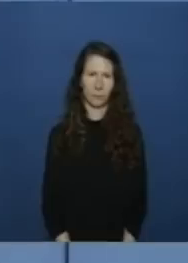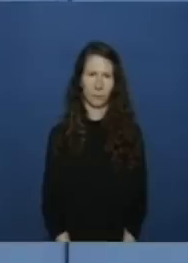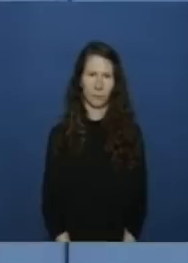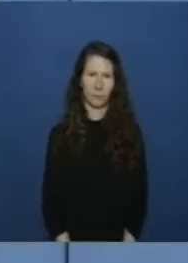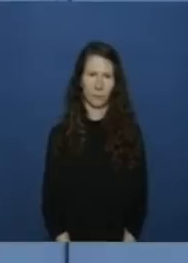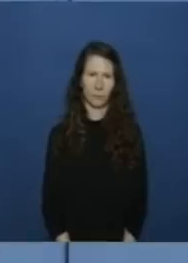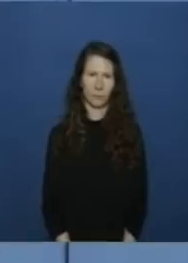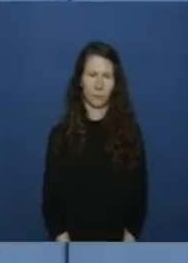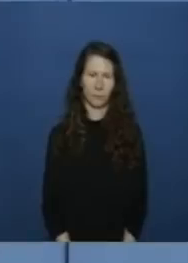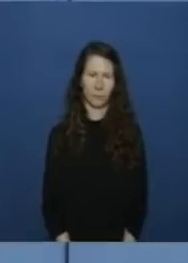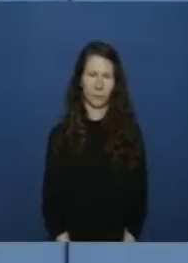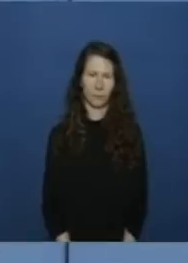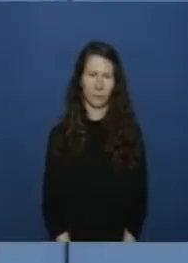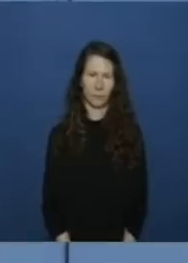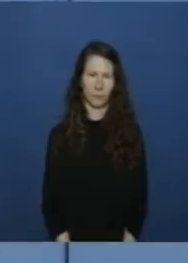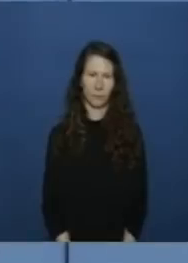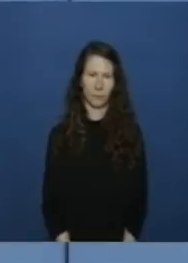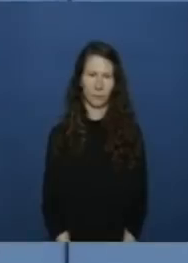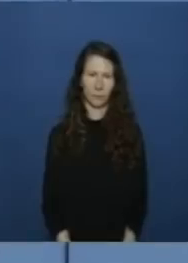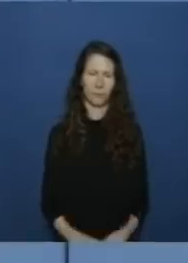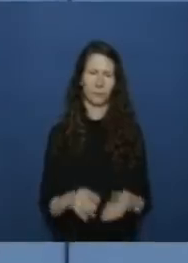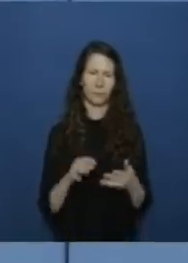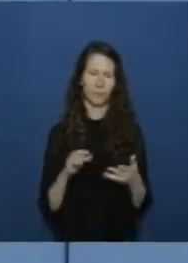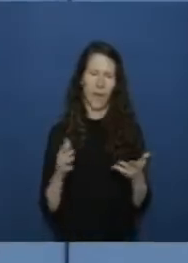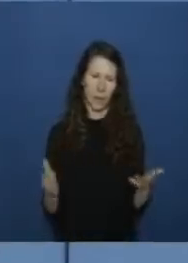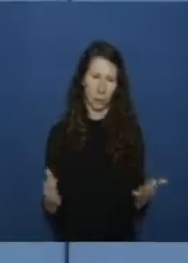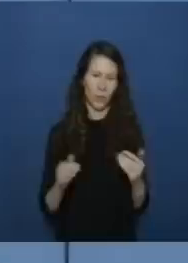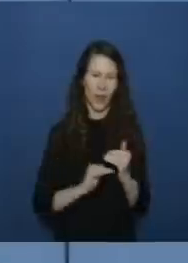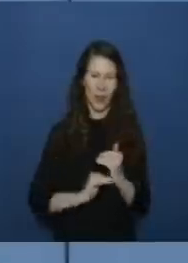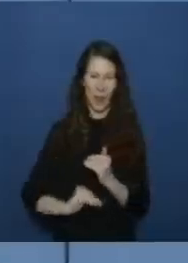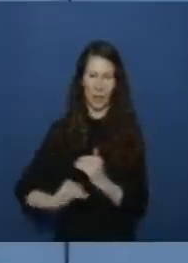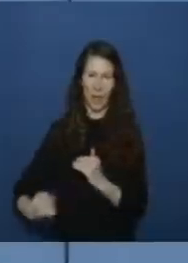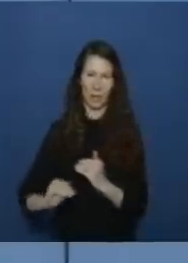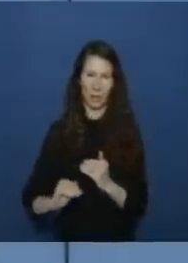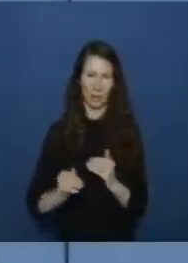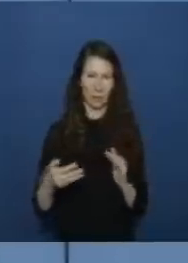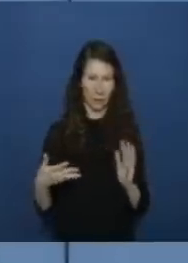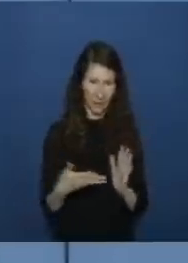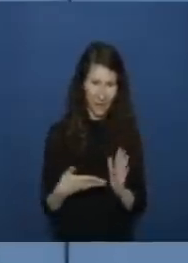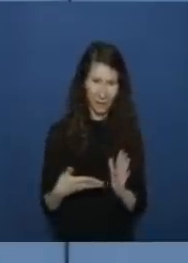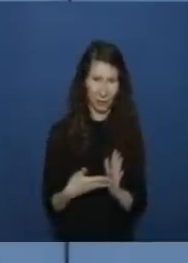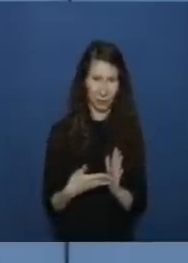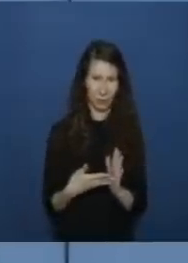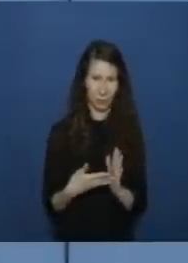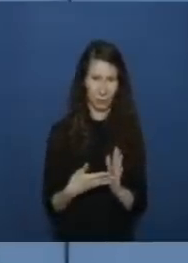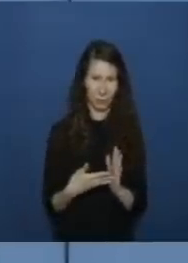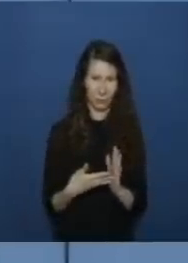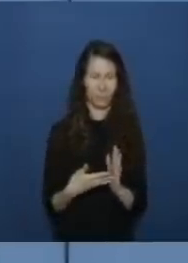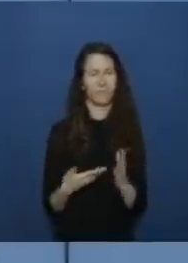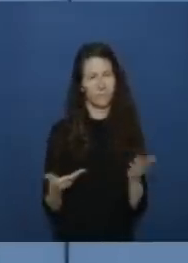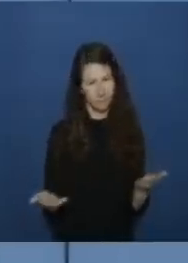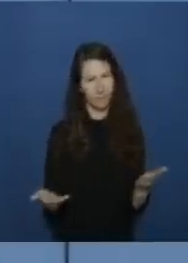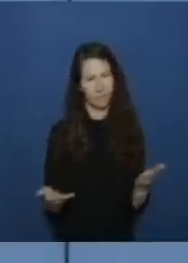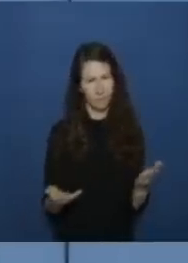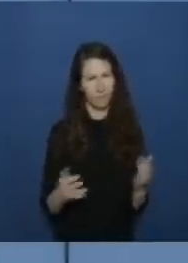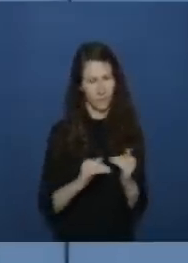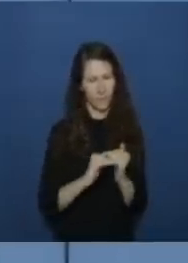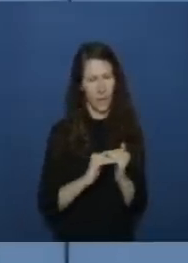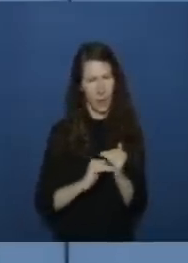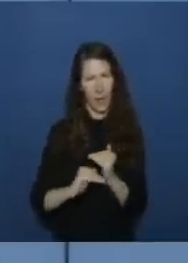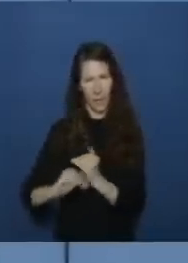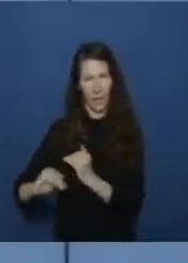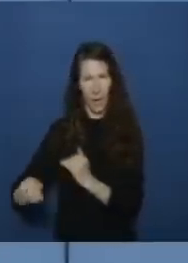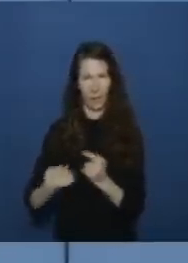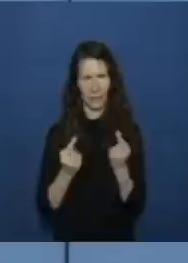also das testen in den ländern das legen natürlich dann halt eben die die